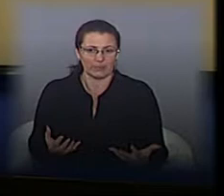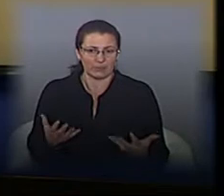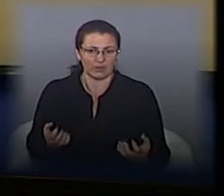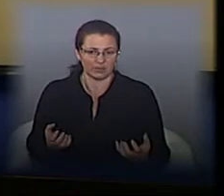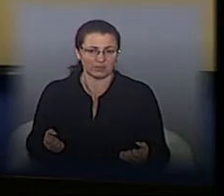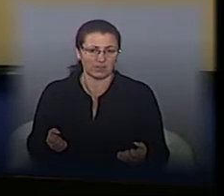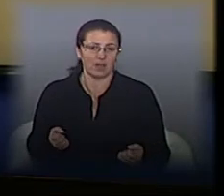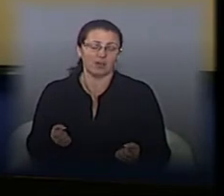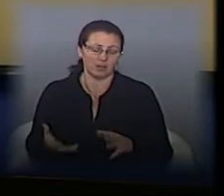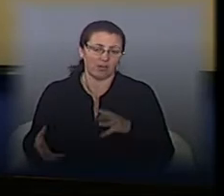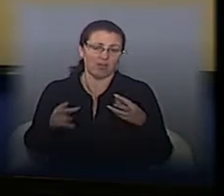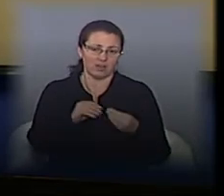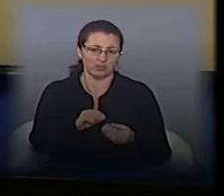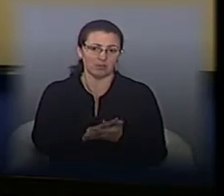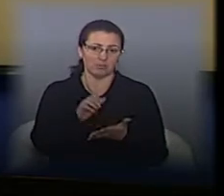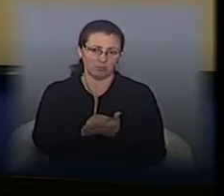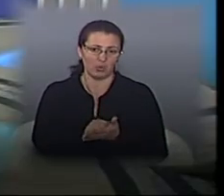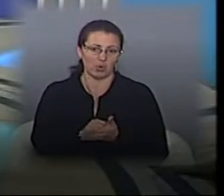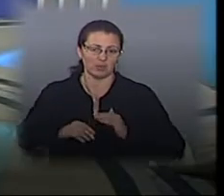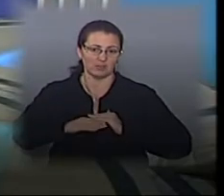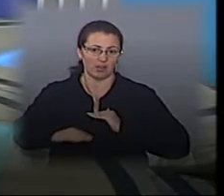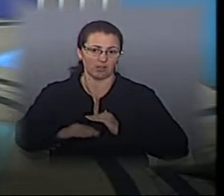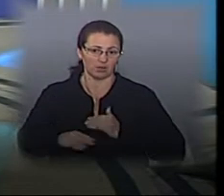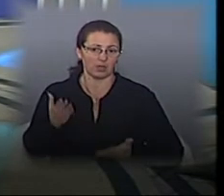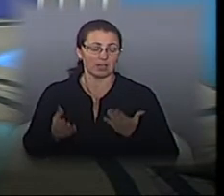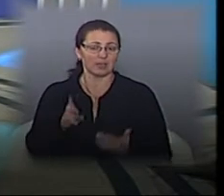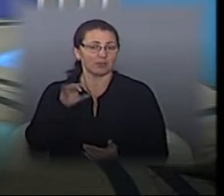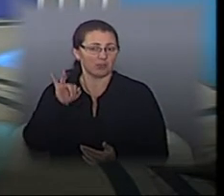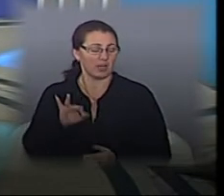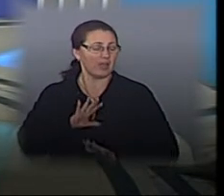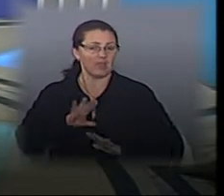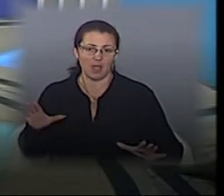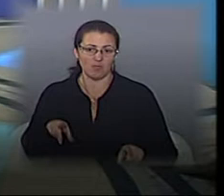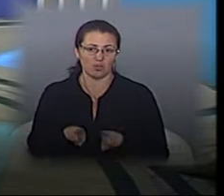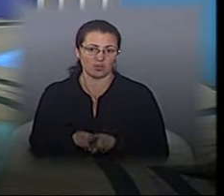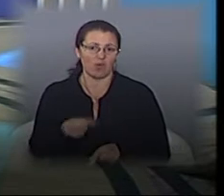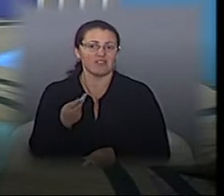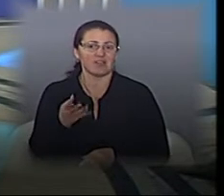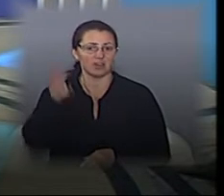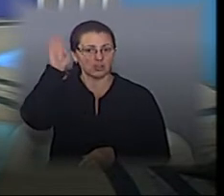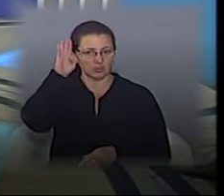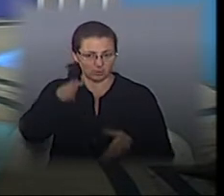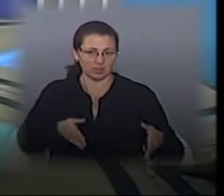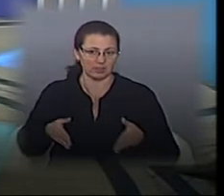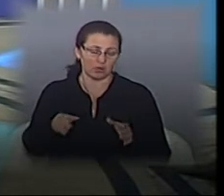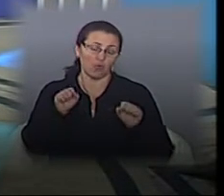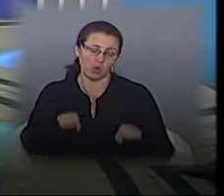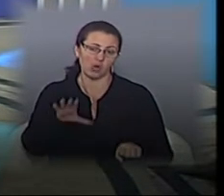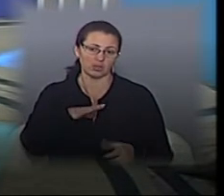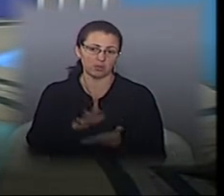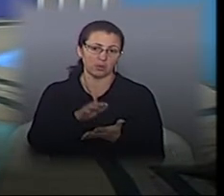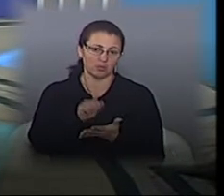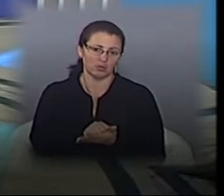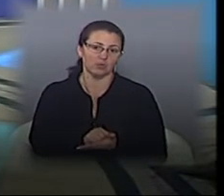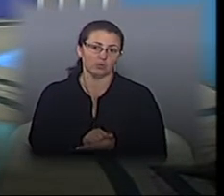відповідно, від цього ми отримуємо руйнування. Якщо б не було такої кількості води на шляхах, то, можливо, руйнувань